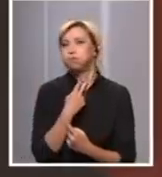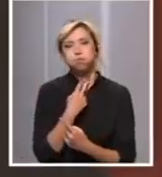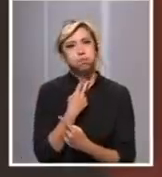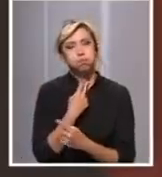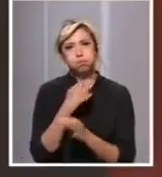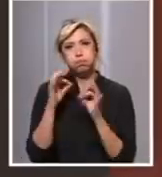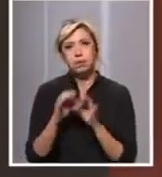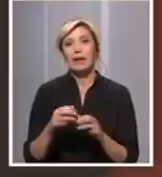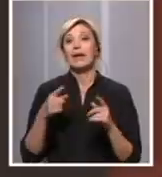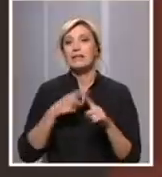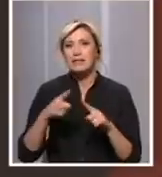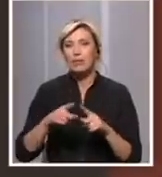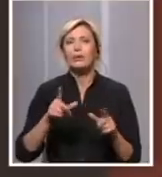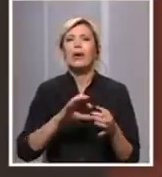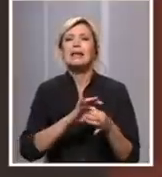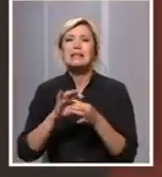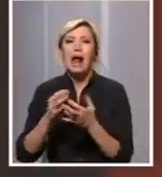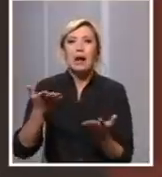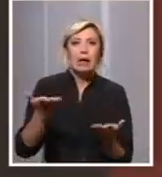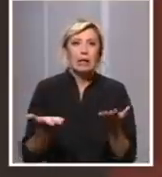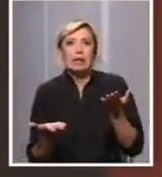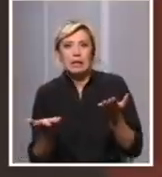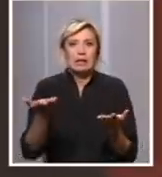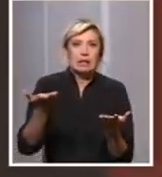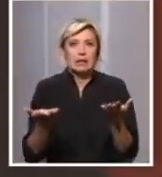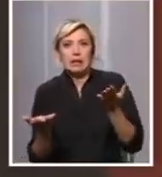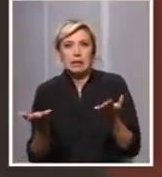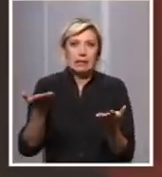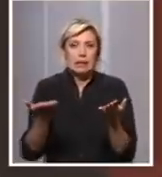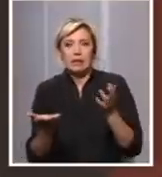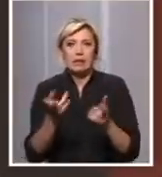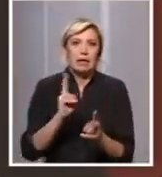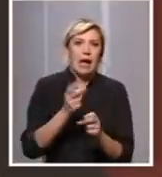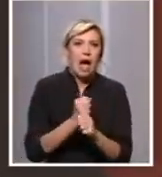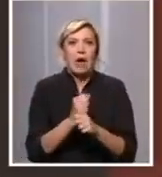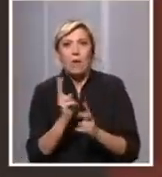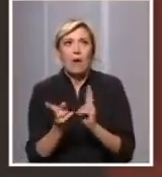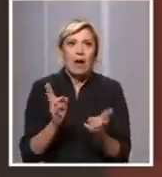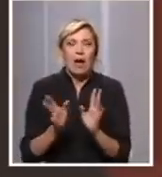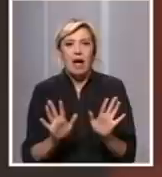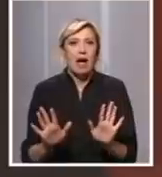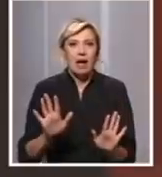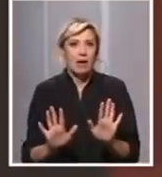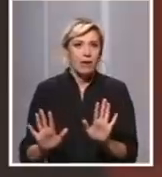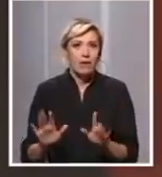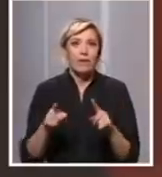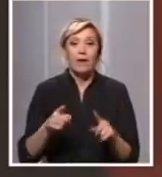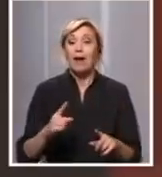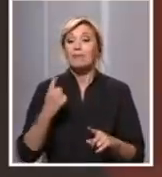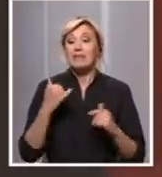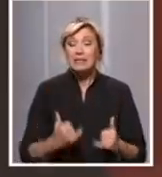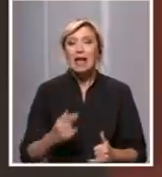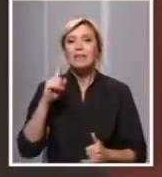pravimo balans između tih stvari i jednostavno to je neminovnost, nažalost. Mislim da je u ovom trenutku važnije da se